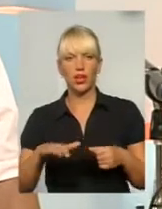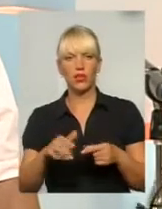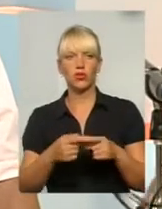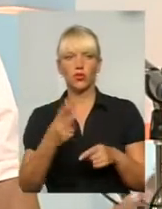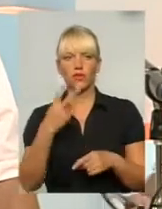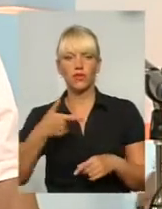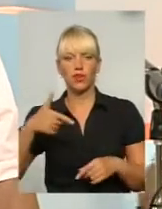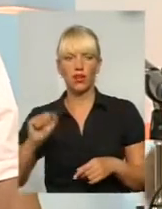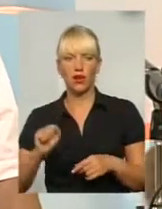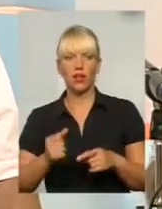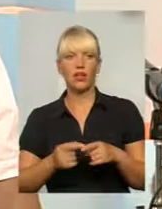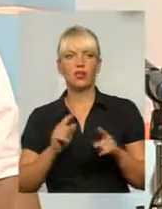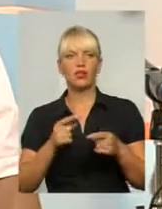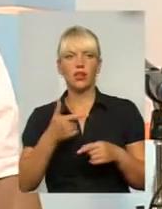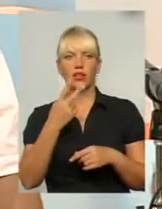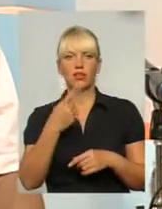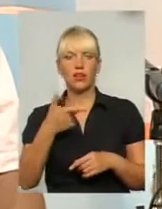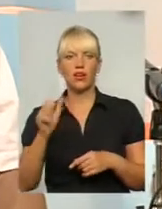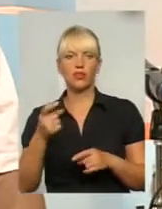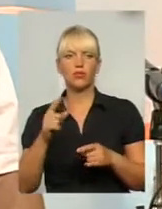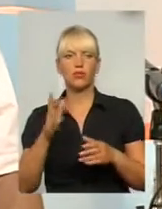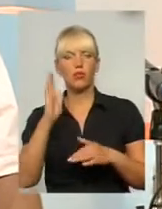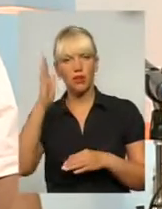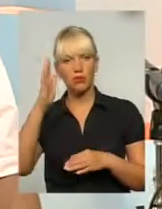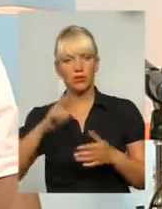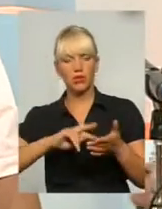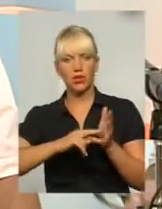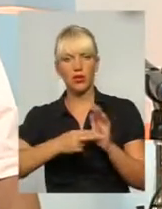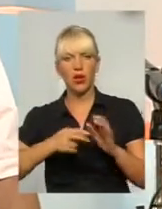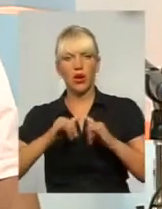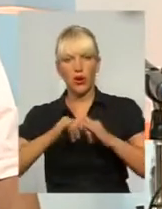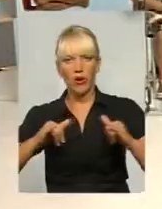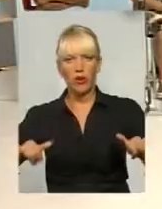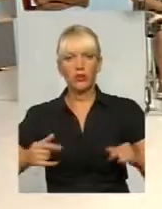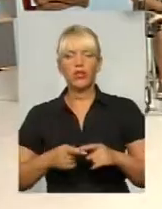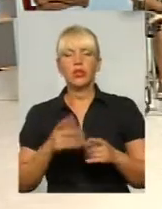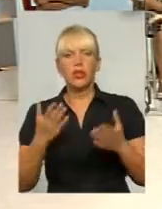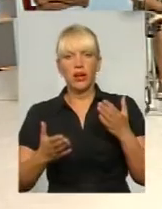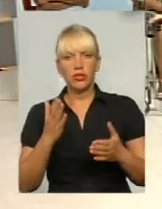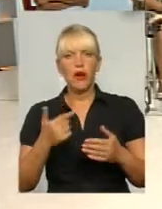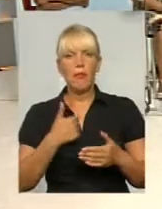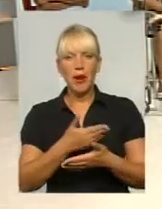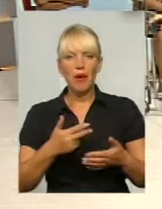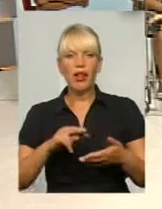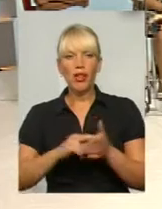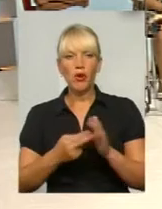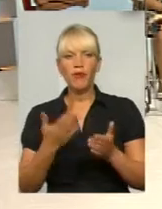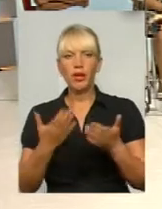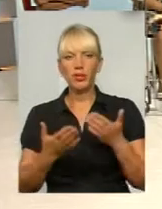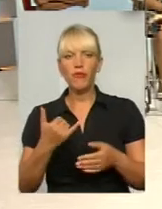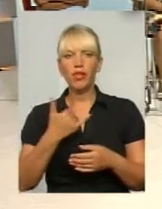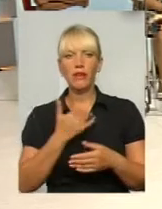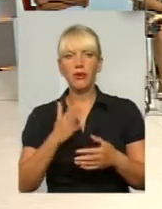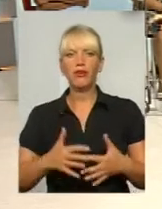не може бути, і за те, що ми плануємо перспективу розвитку. Якщо ми сьогодні маємо, ядаємо мову про те, що в нас на притулку 100